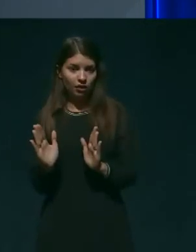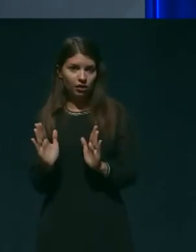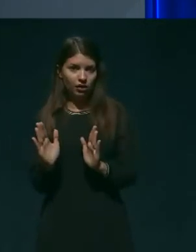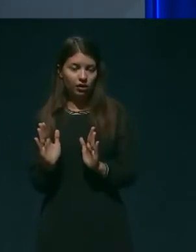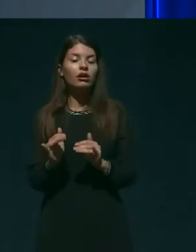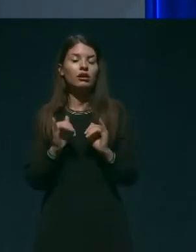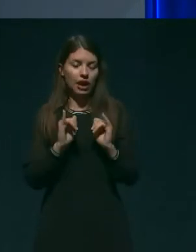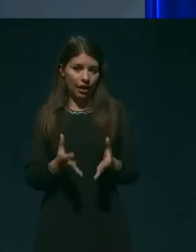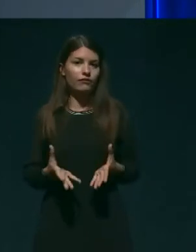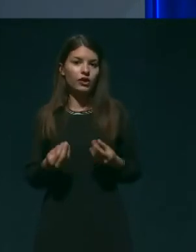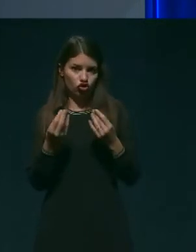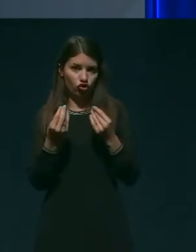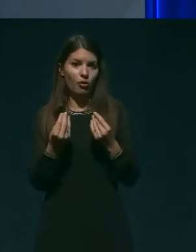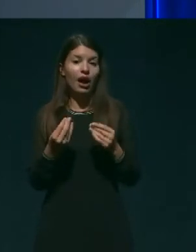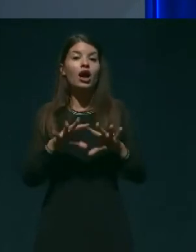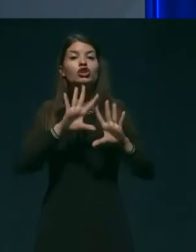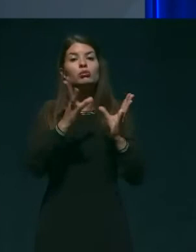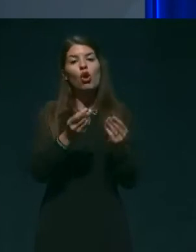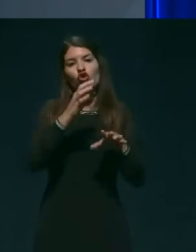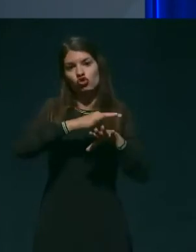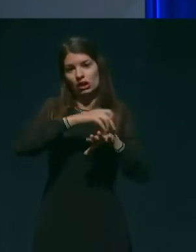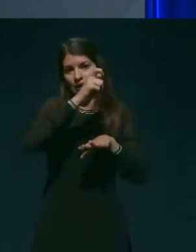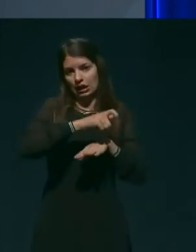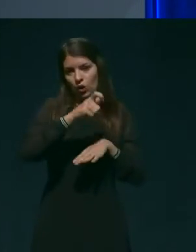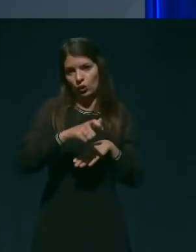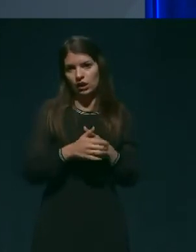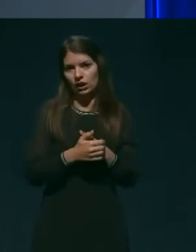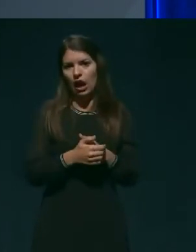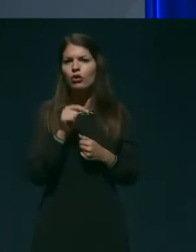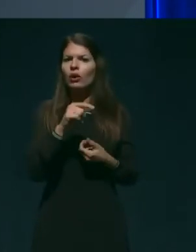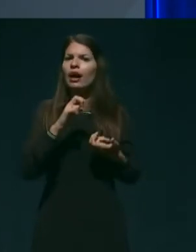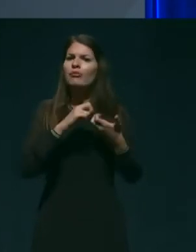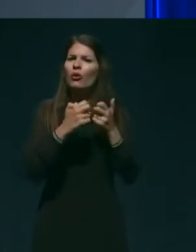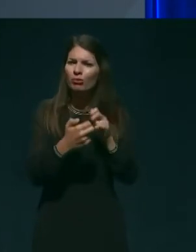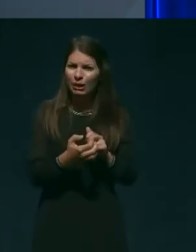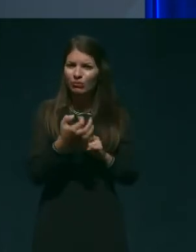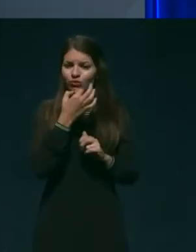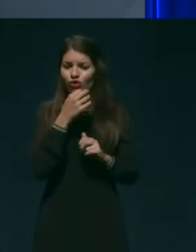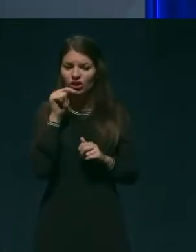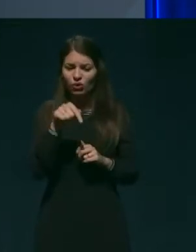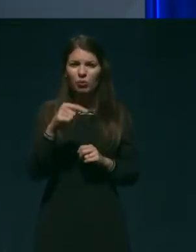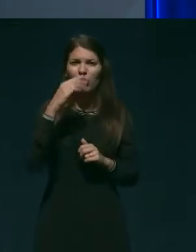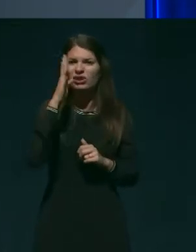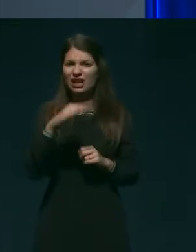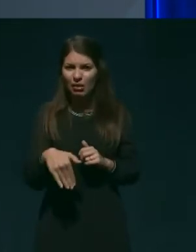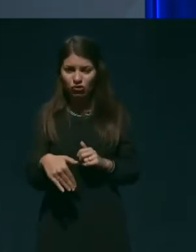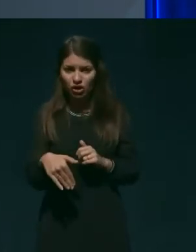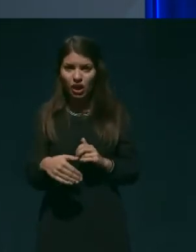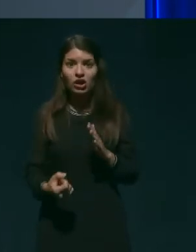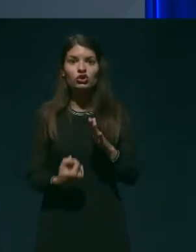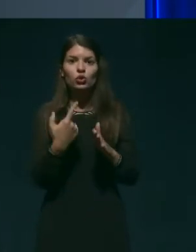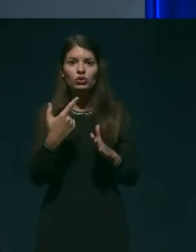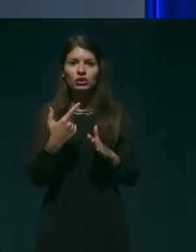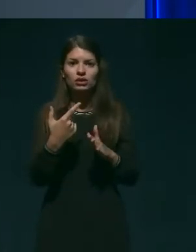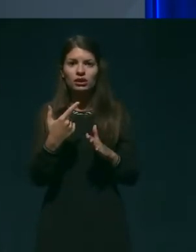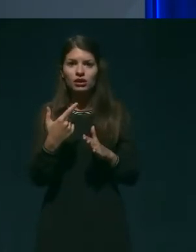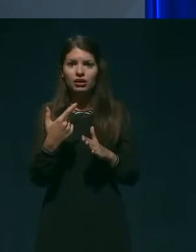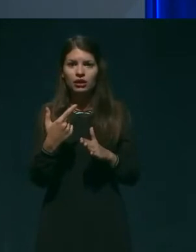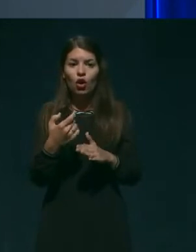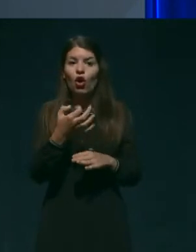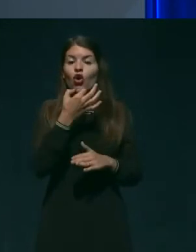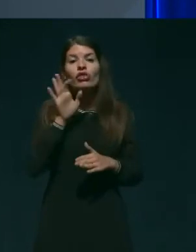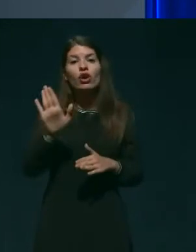Tukaj se vede problem, kadar se poslapšanje zgodi spet izven delavnega časa tega osebnega